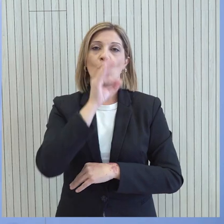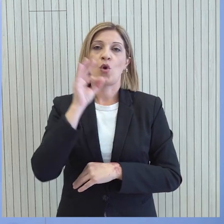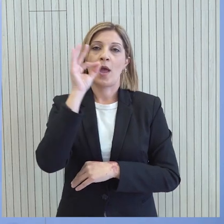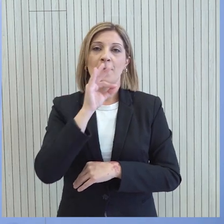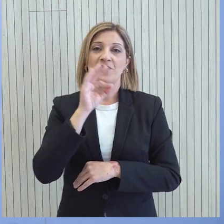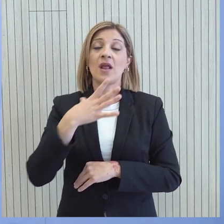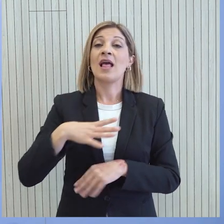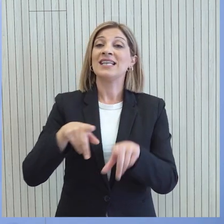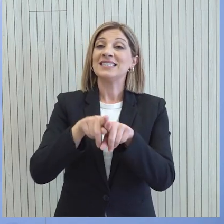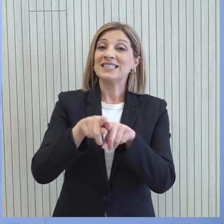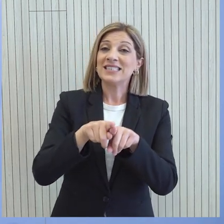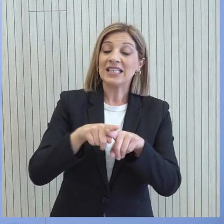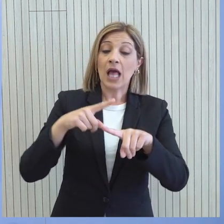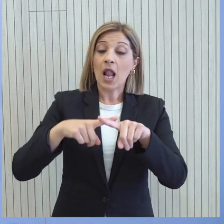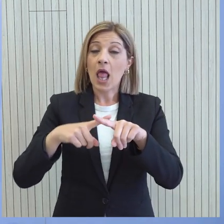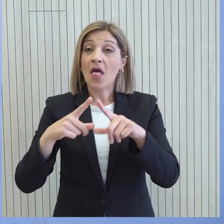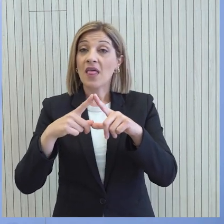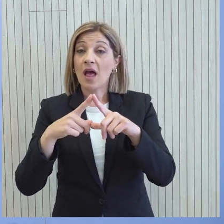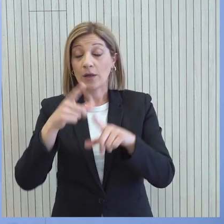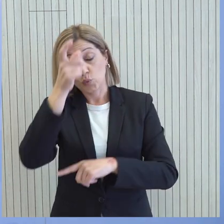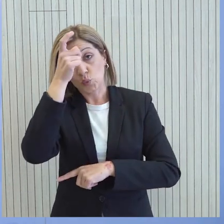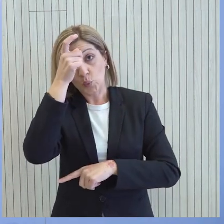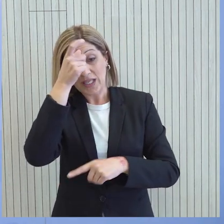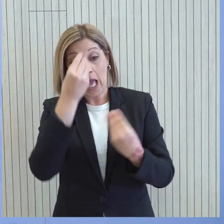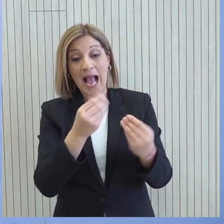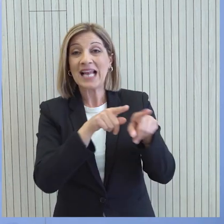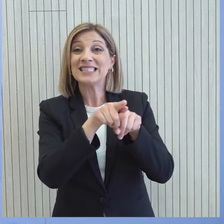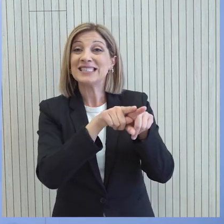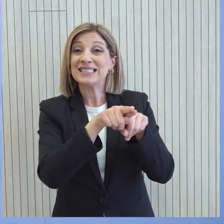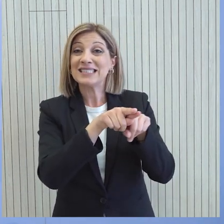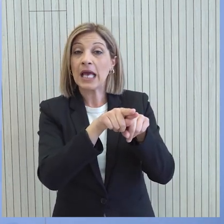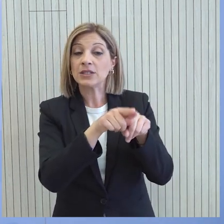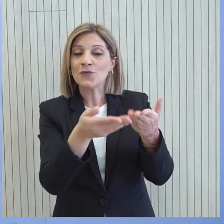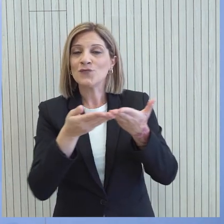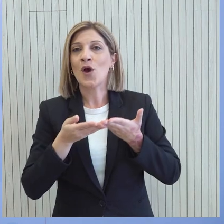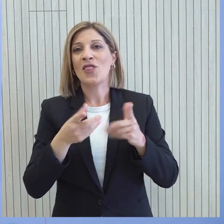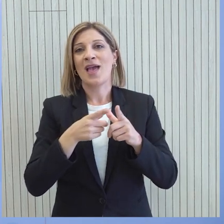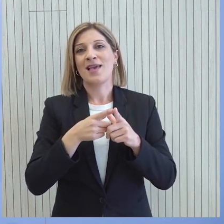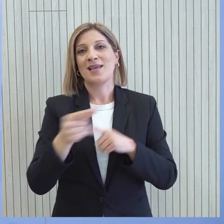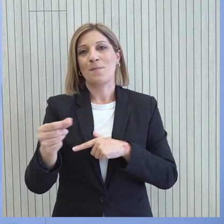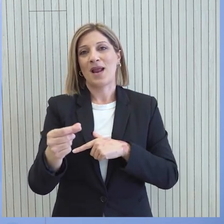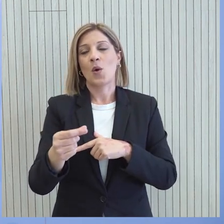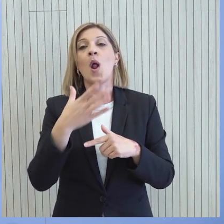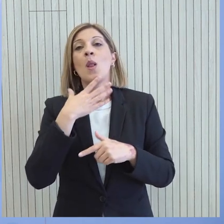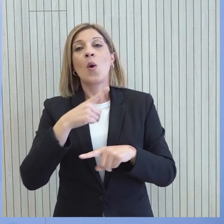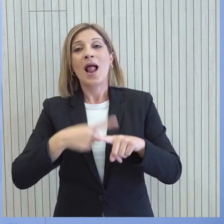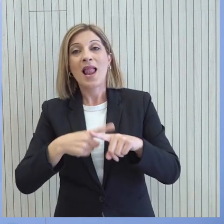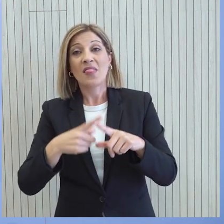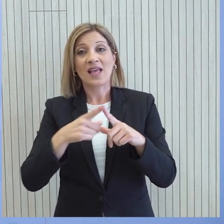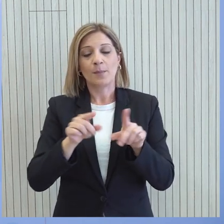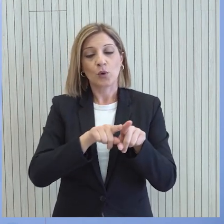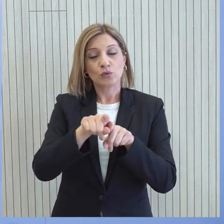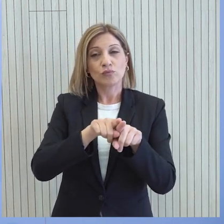Βελτιωμένες σχέσεις Ελλάδος-Τουρκίας μπορούν να συμβάλλουν στις προσπάθειες που καταβάλουμε από κοινού, Λευκοσία και Αθήνα, για